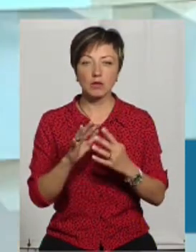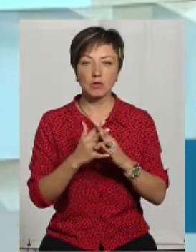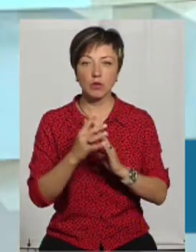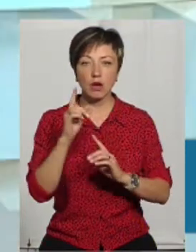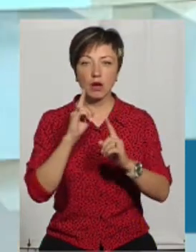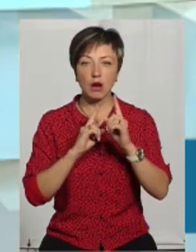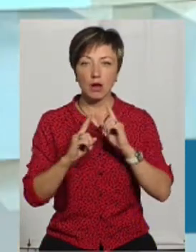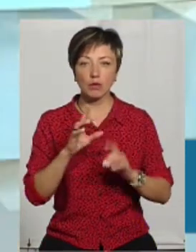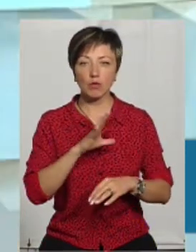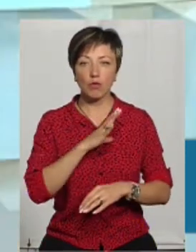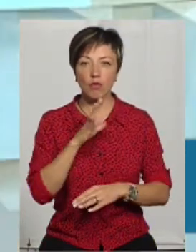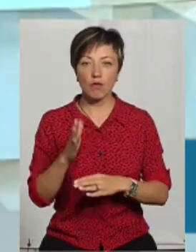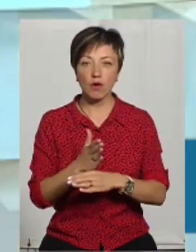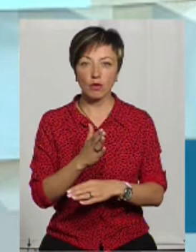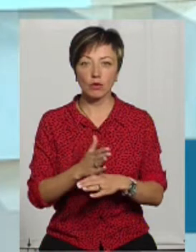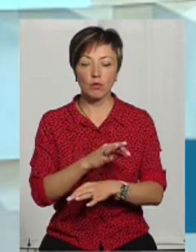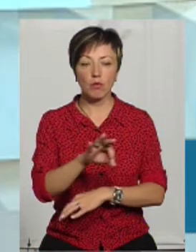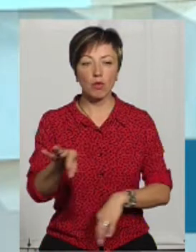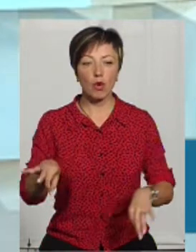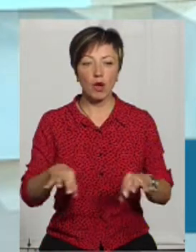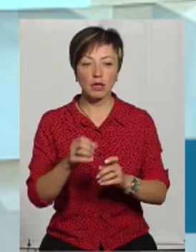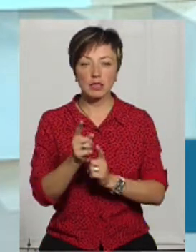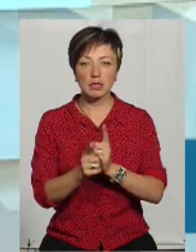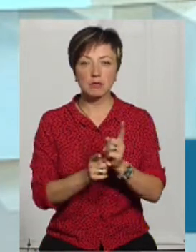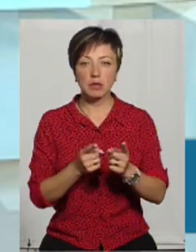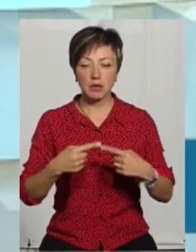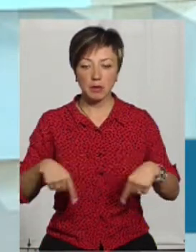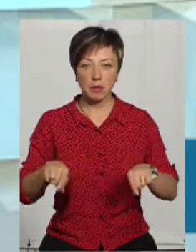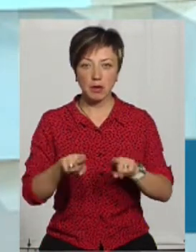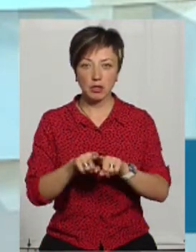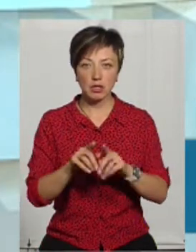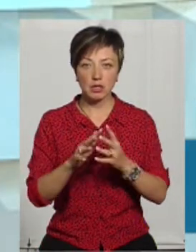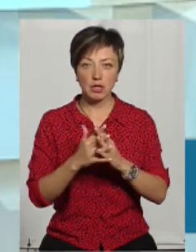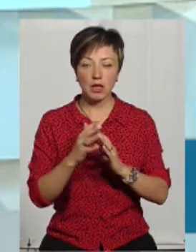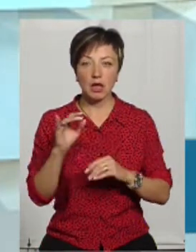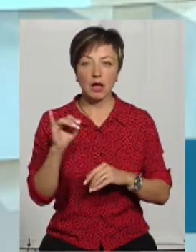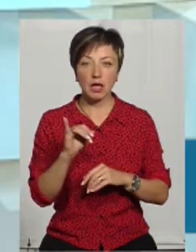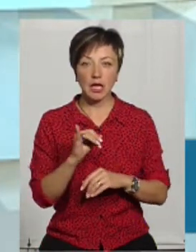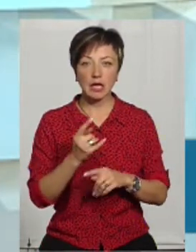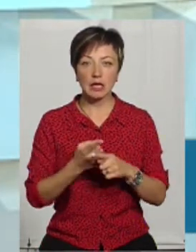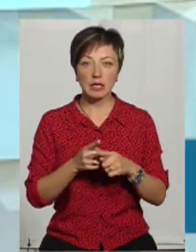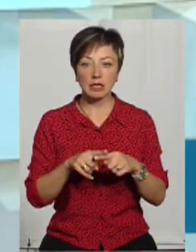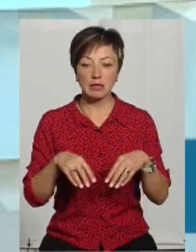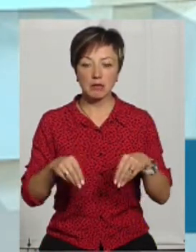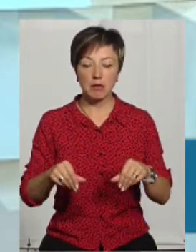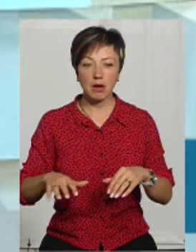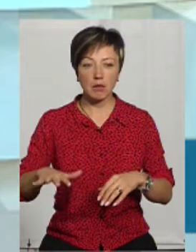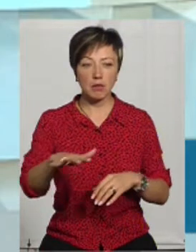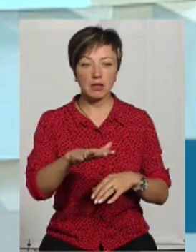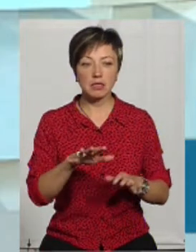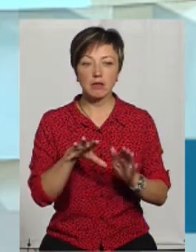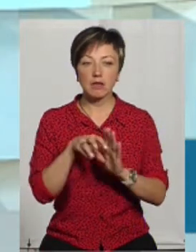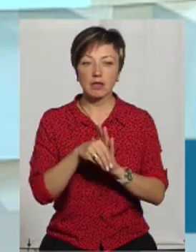ради був виготовлений проєкт щодо змінних меж населених пунктів. І даний земельний масив був